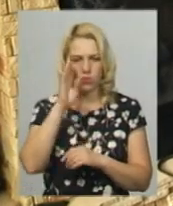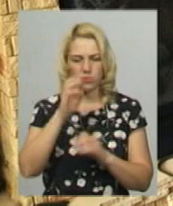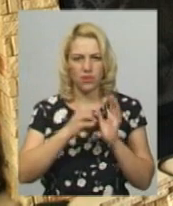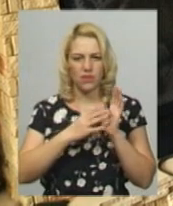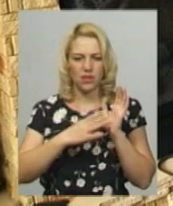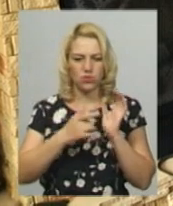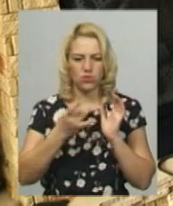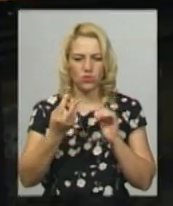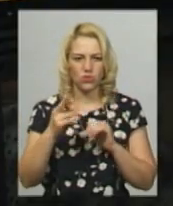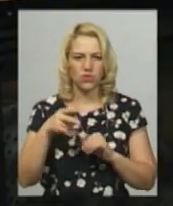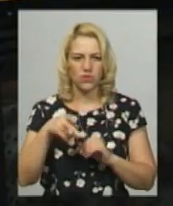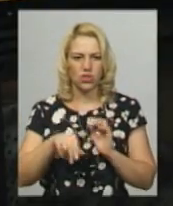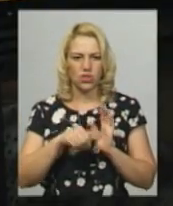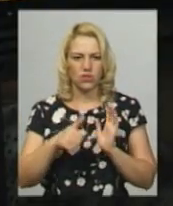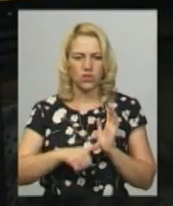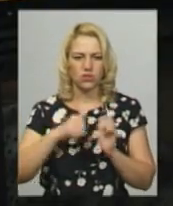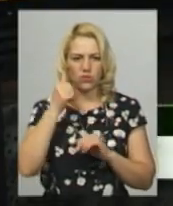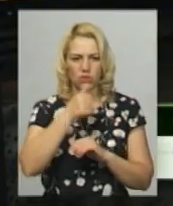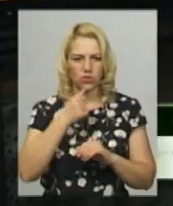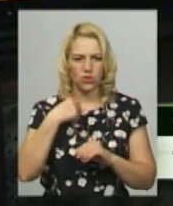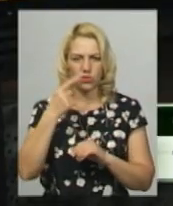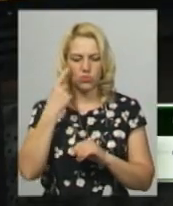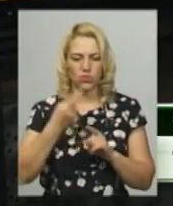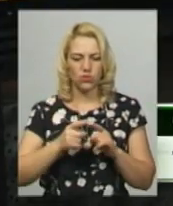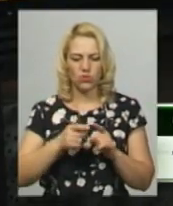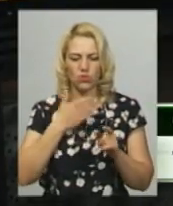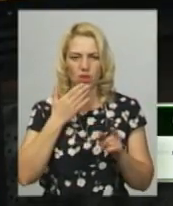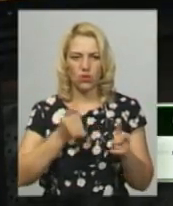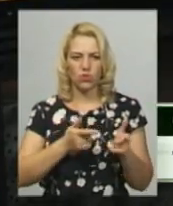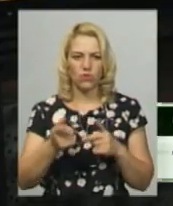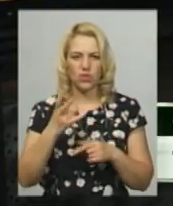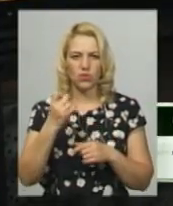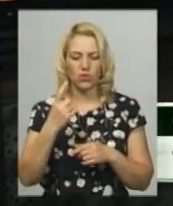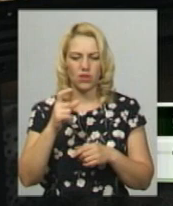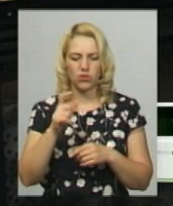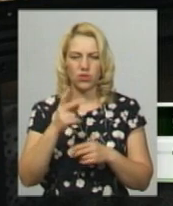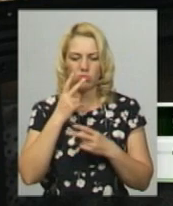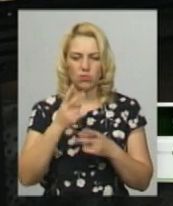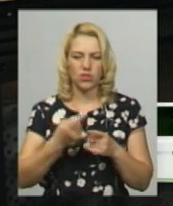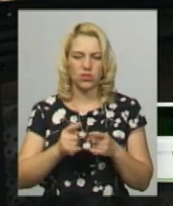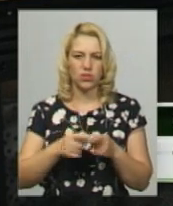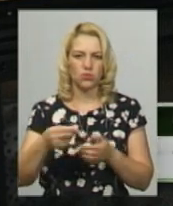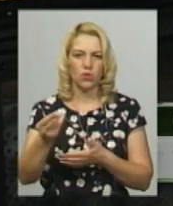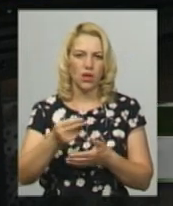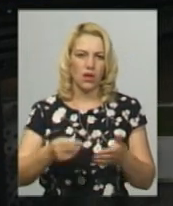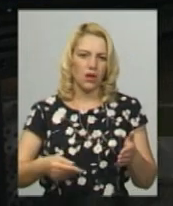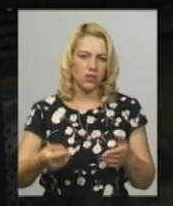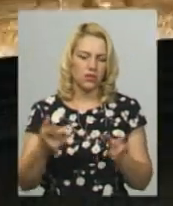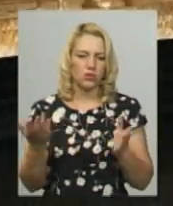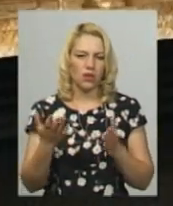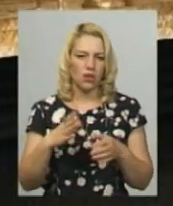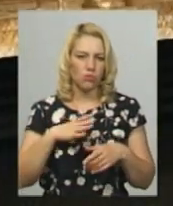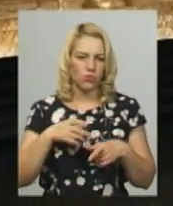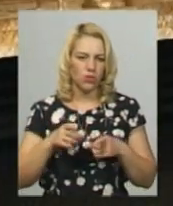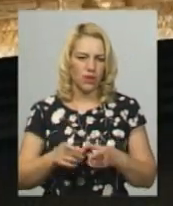2016 року. Я думаю, що до цього не готова жодна людина побачити цю картину, яка дійсно там була.